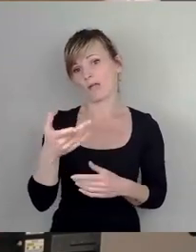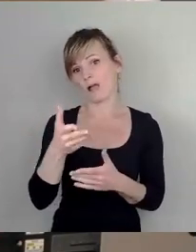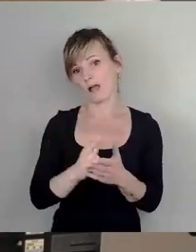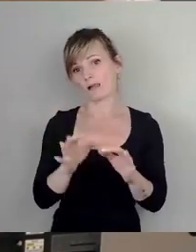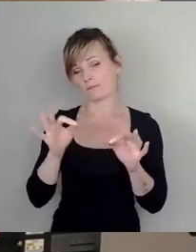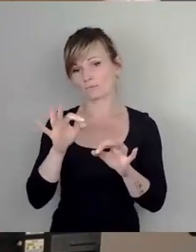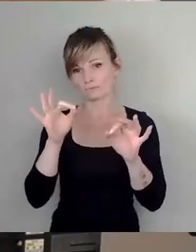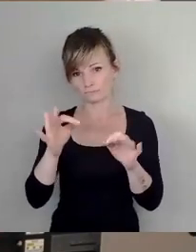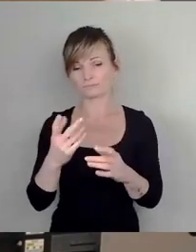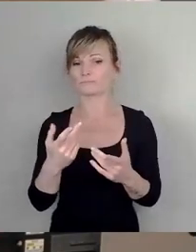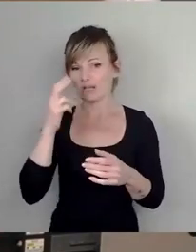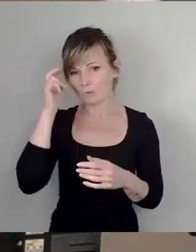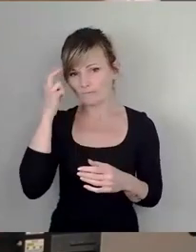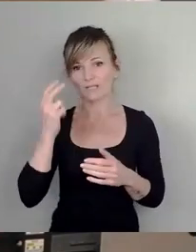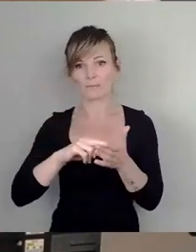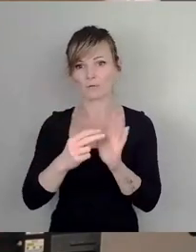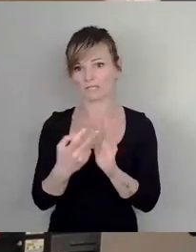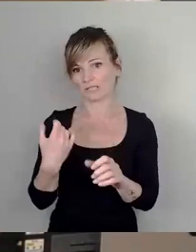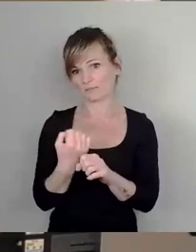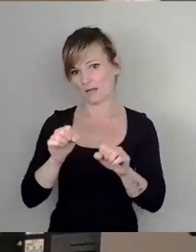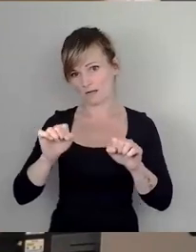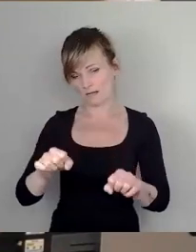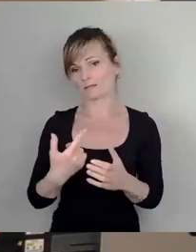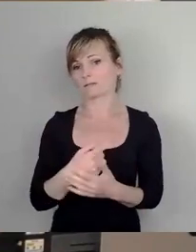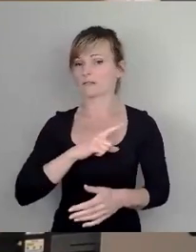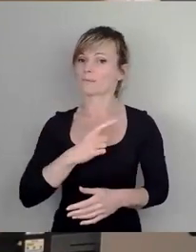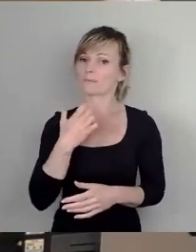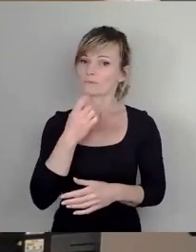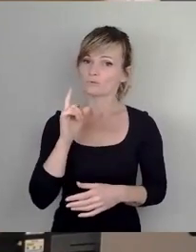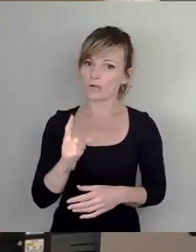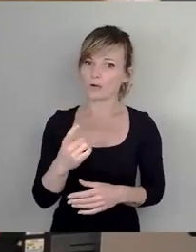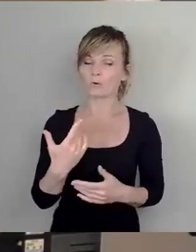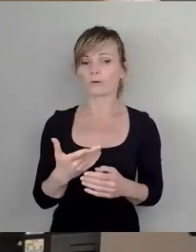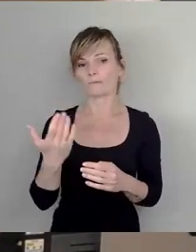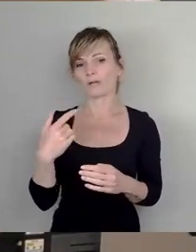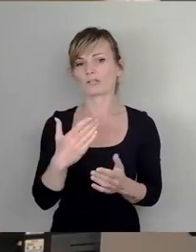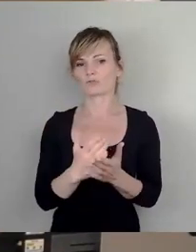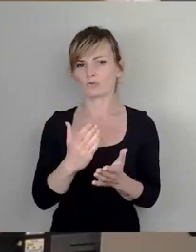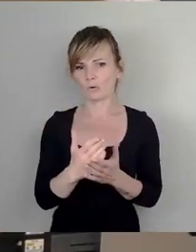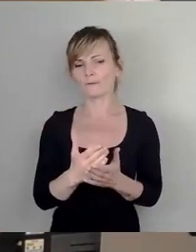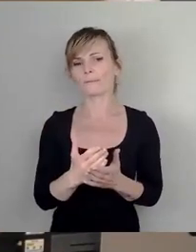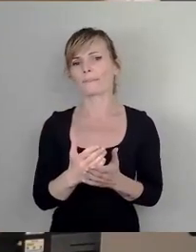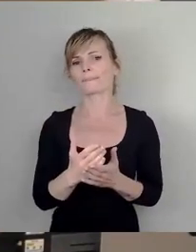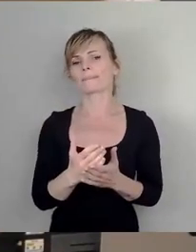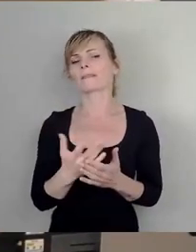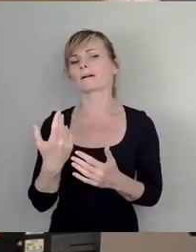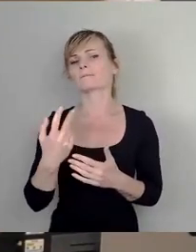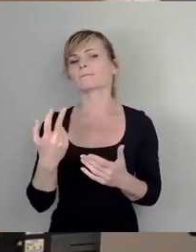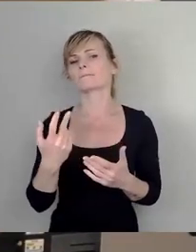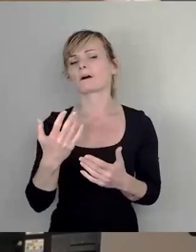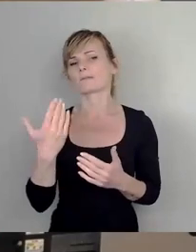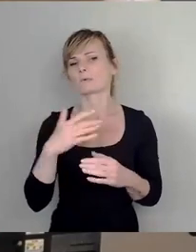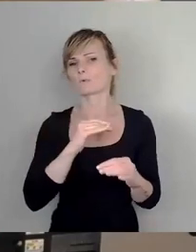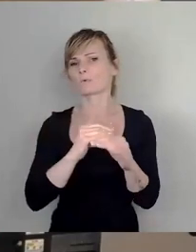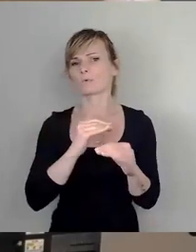Politik gemacht würde und ich möchte denn dennoch auch, also vorhin ist das schon mal, von dem Kollegen Nietzsche, der jetzt